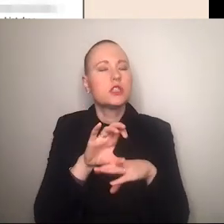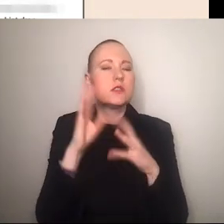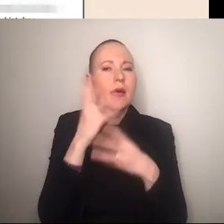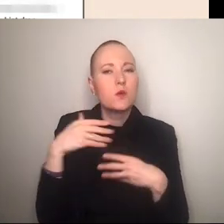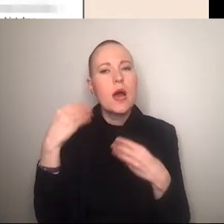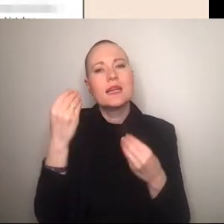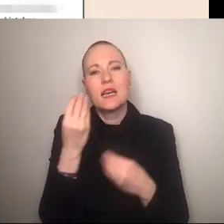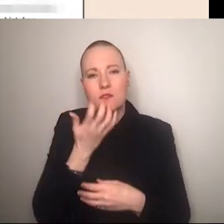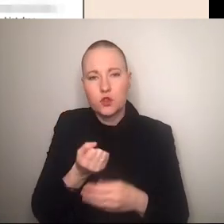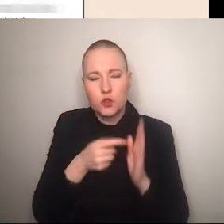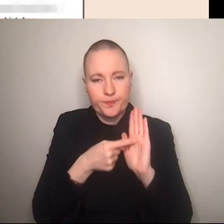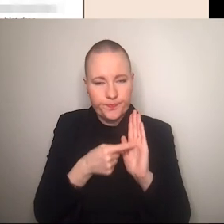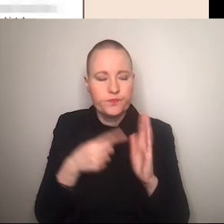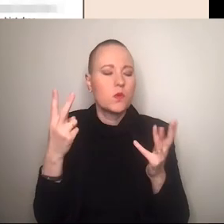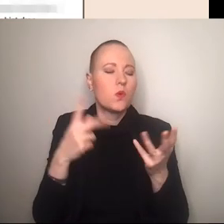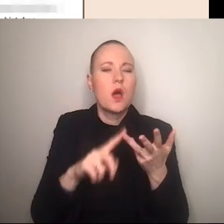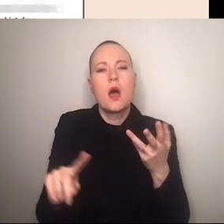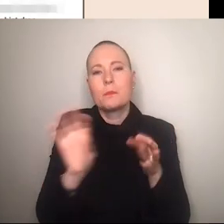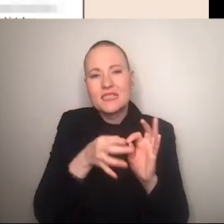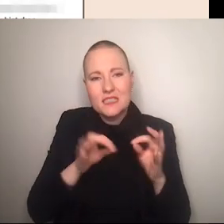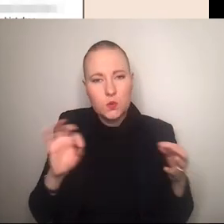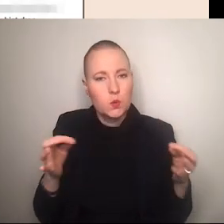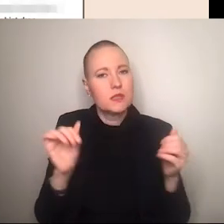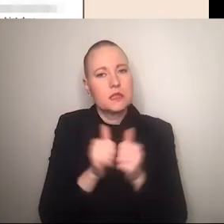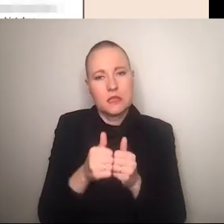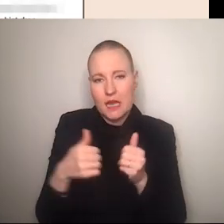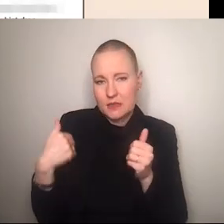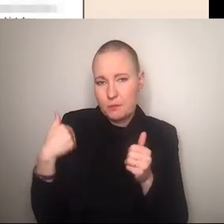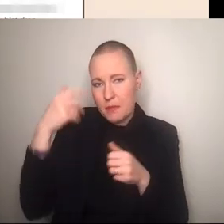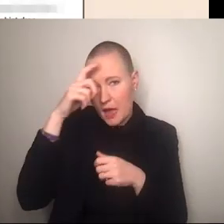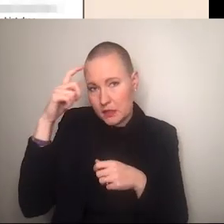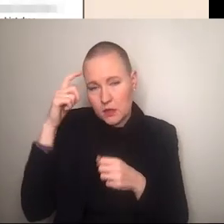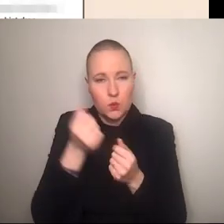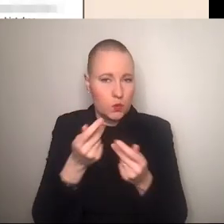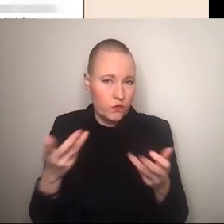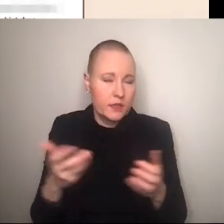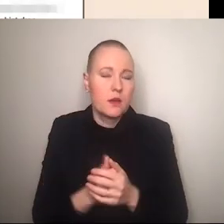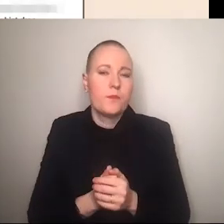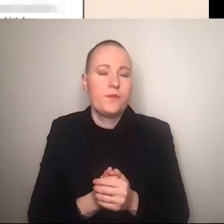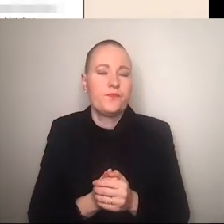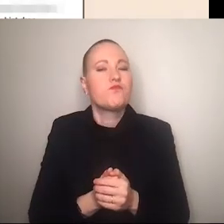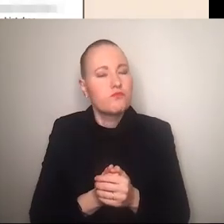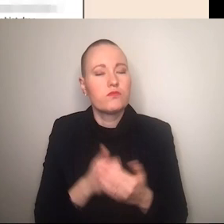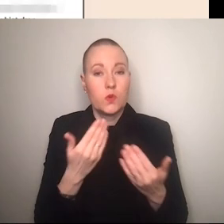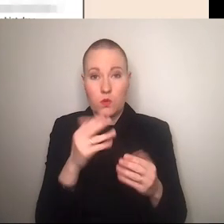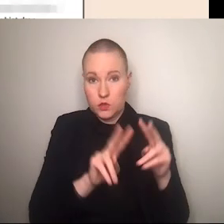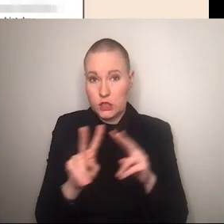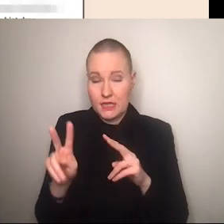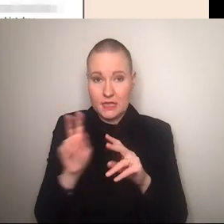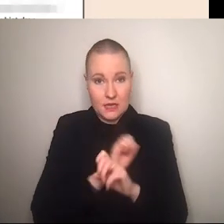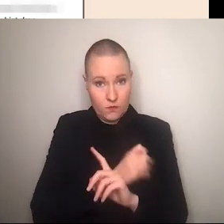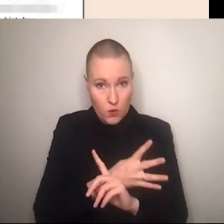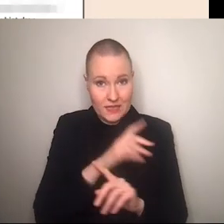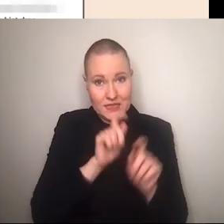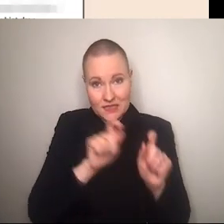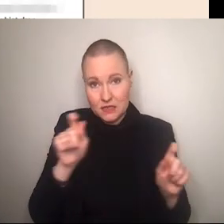adressieren beziehungsexpertinnen et cetera und all diese verschiedenen influencerinnen bedienen